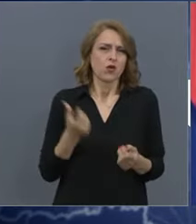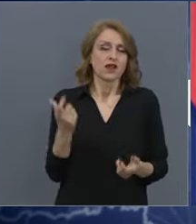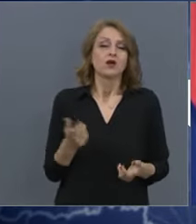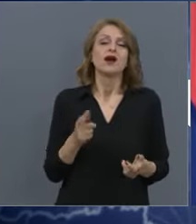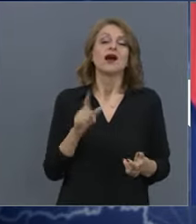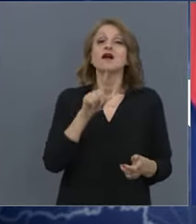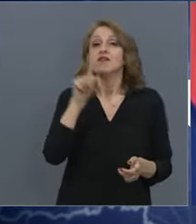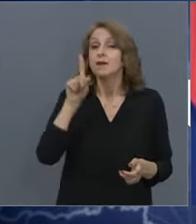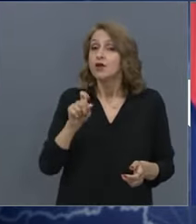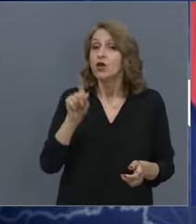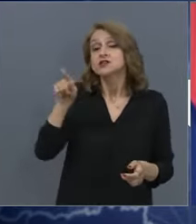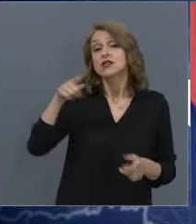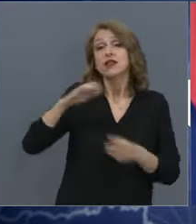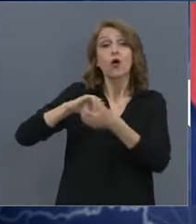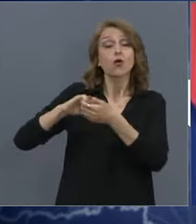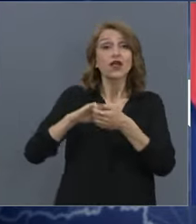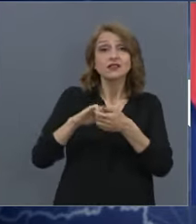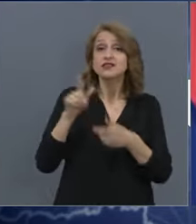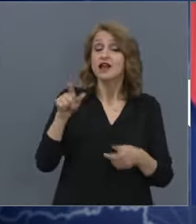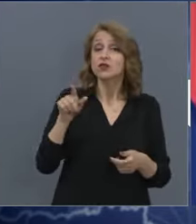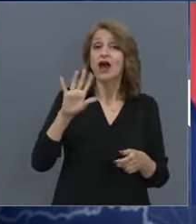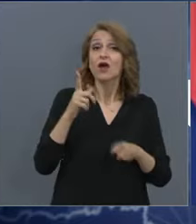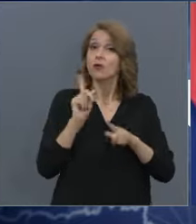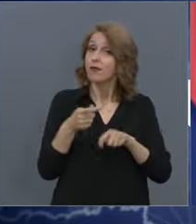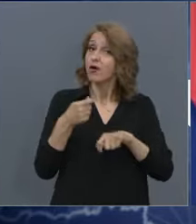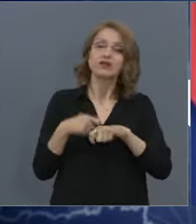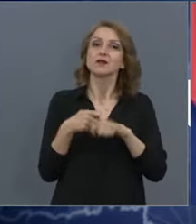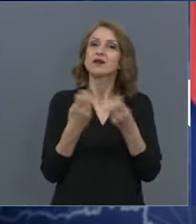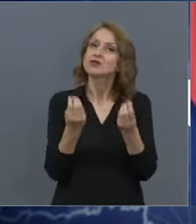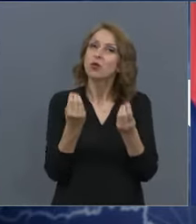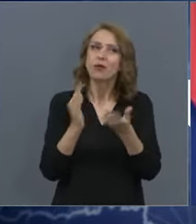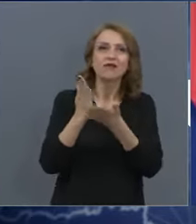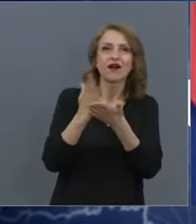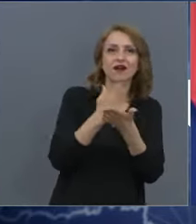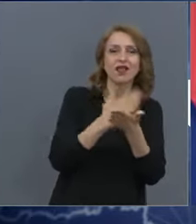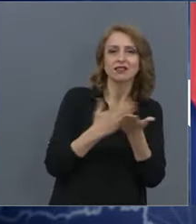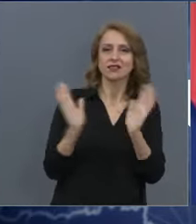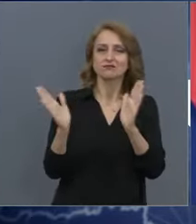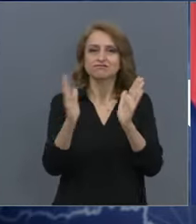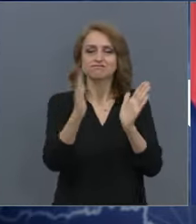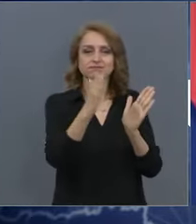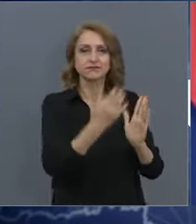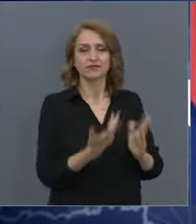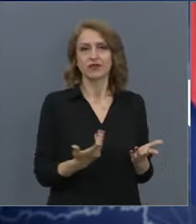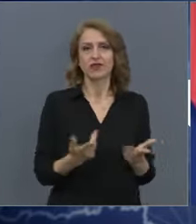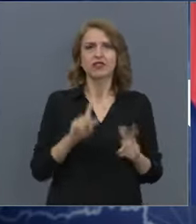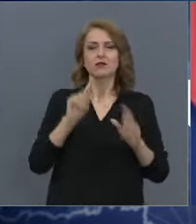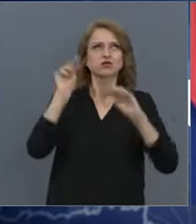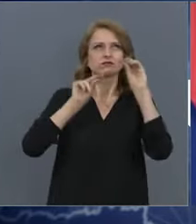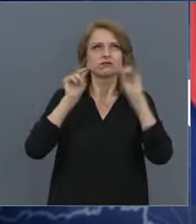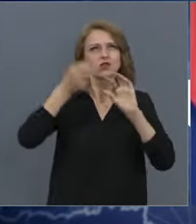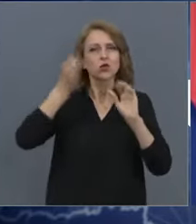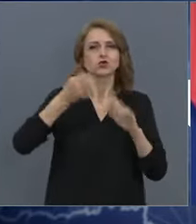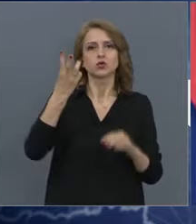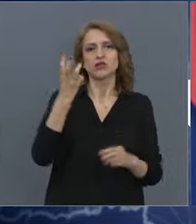Въпрос на организаторите, ако могат да си създадат този ред и да дори да са... Те няма как да ги изчастат точно